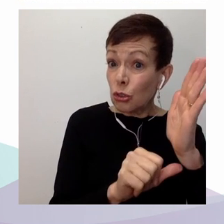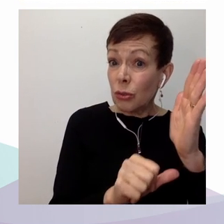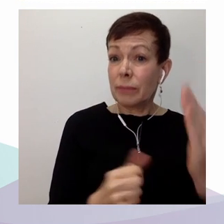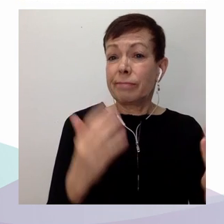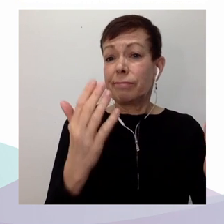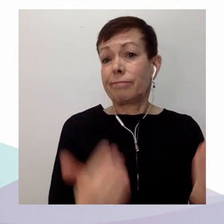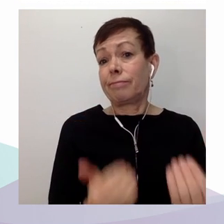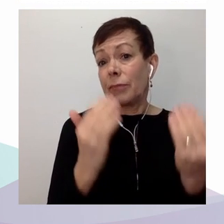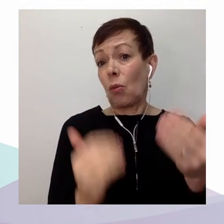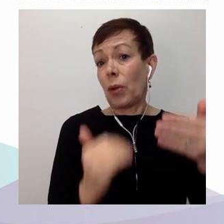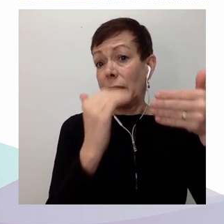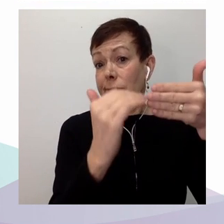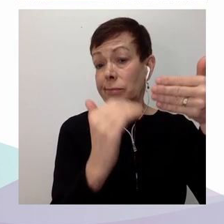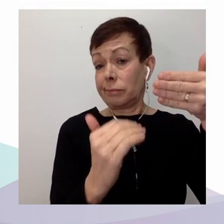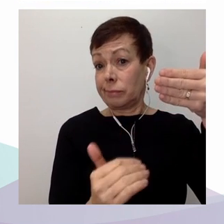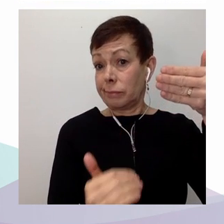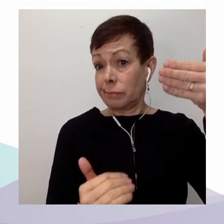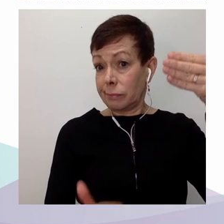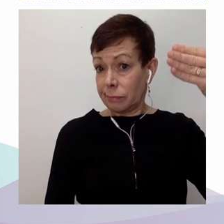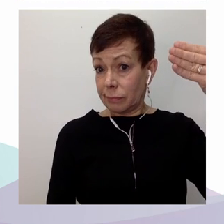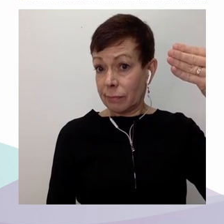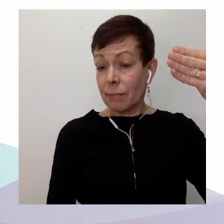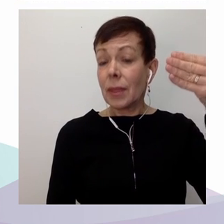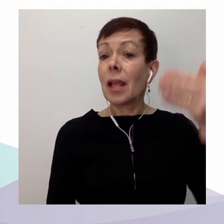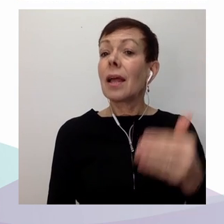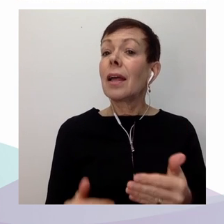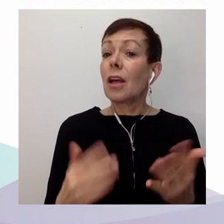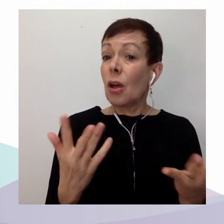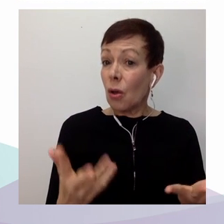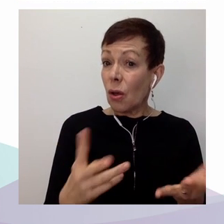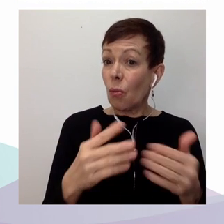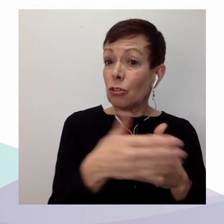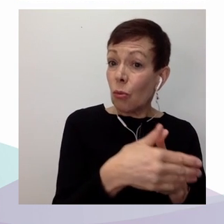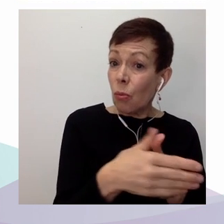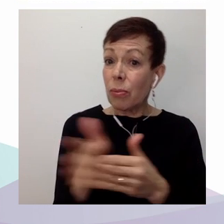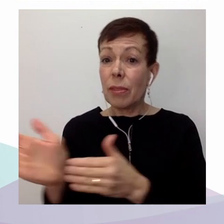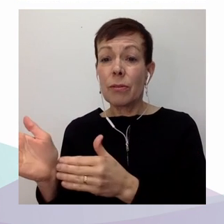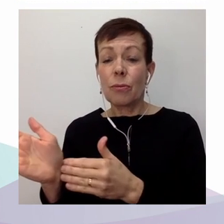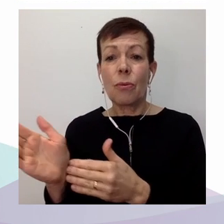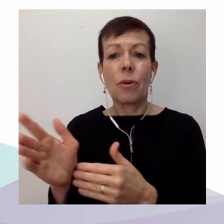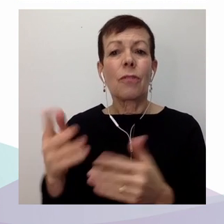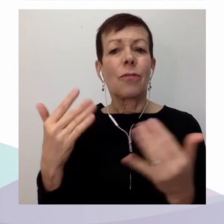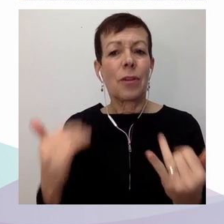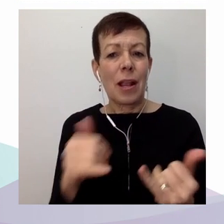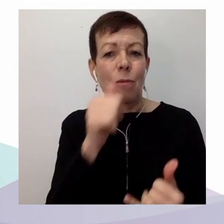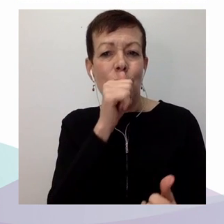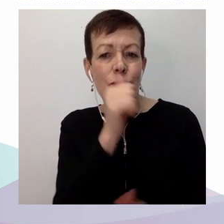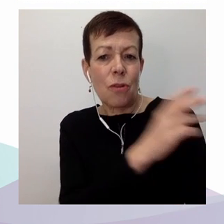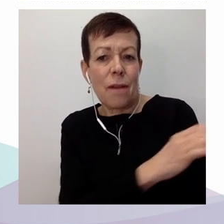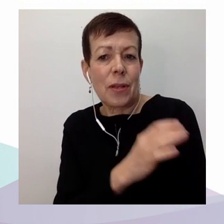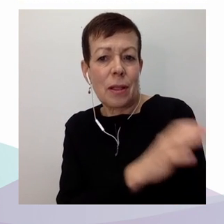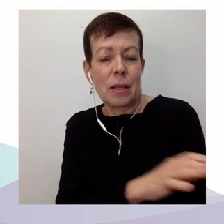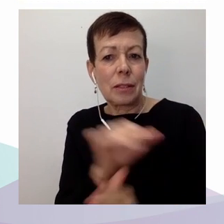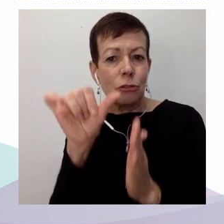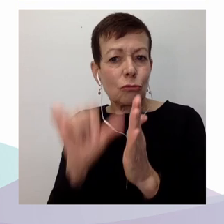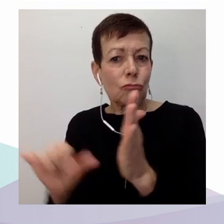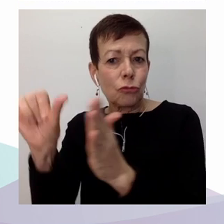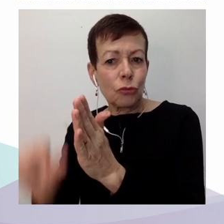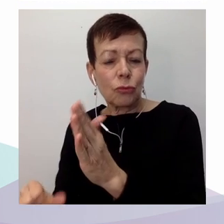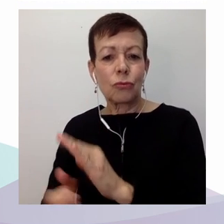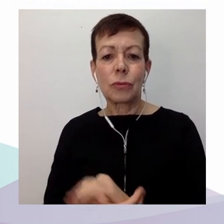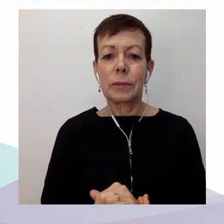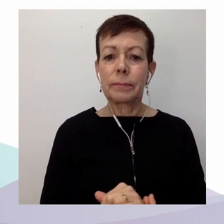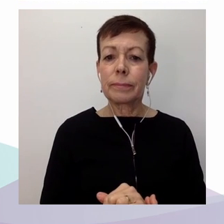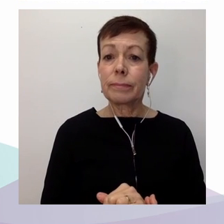système privé. Et enfin, ces réformes ont réduit la capacité hospitalière